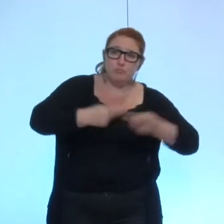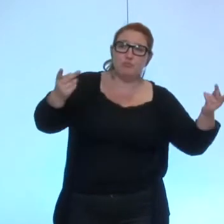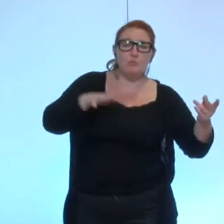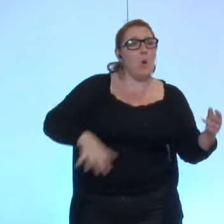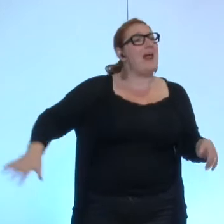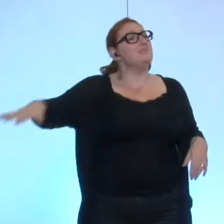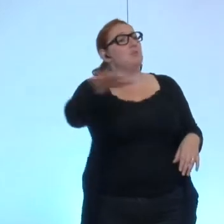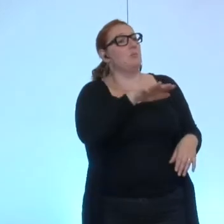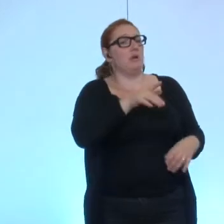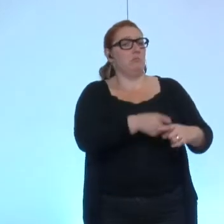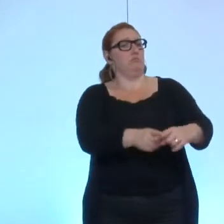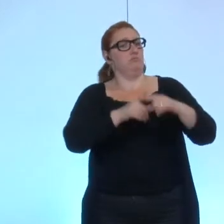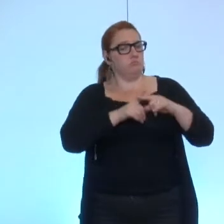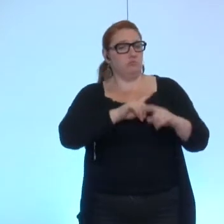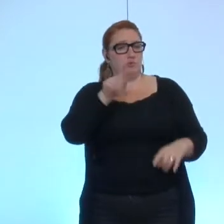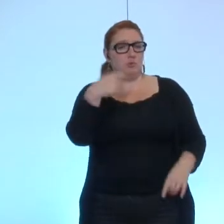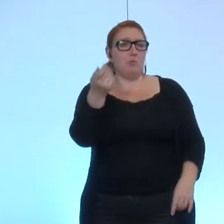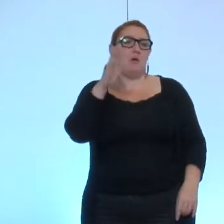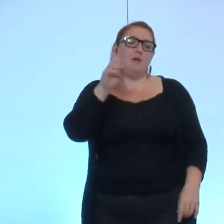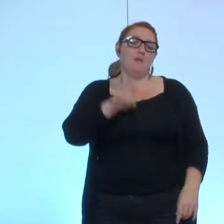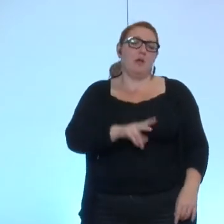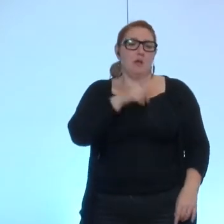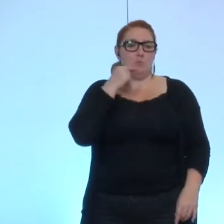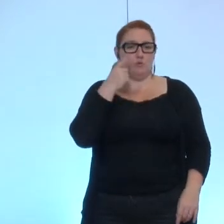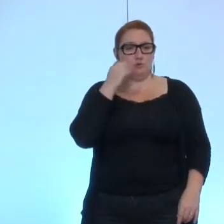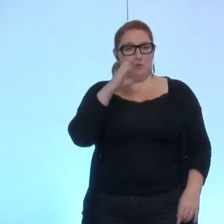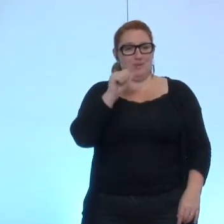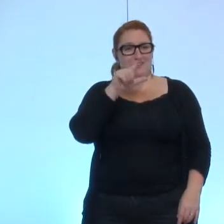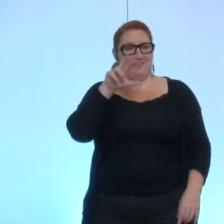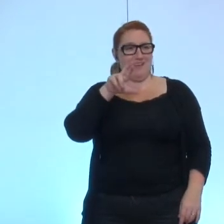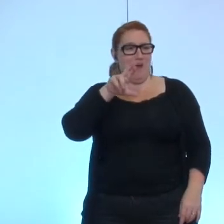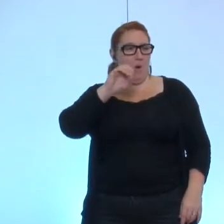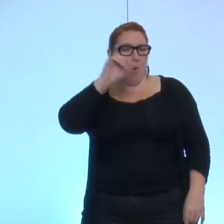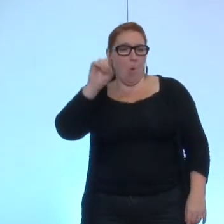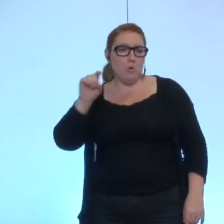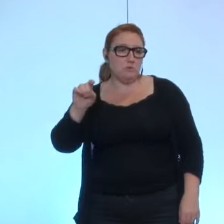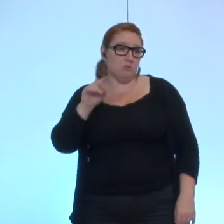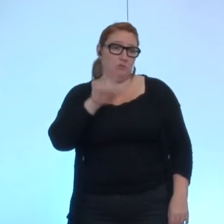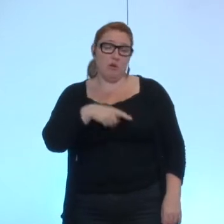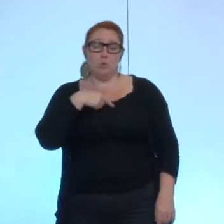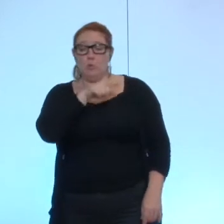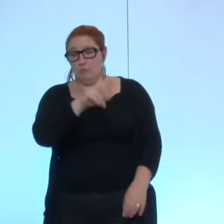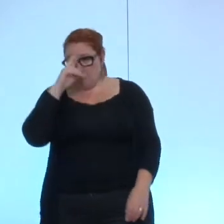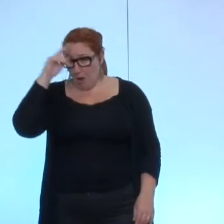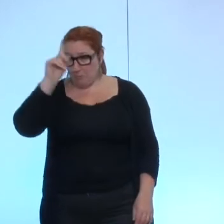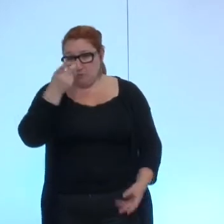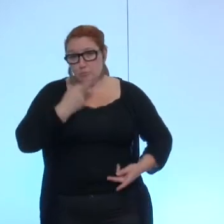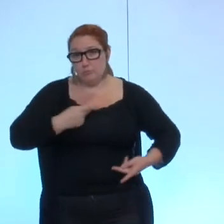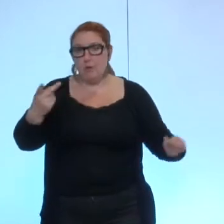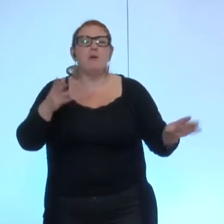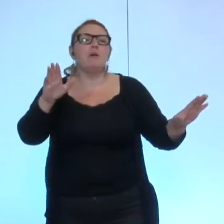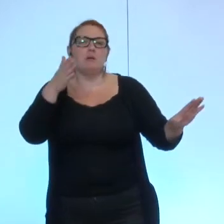monsieur Carreau est un peu familier avec les prises de parole dans cette assemblée et finalement c'est assez bien ainsi